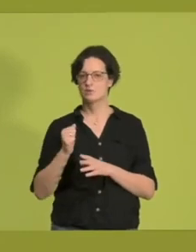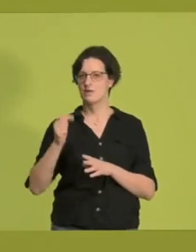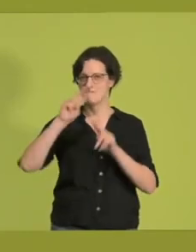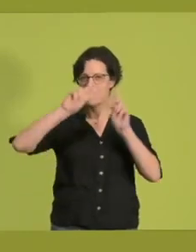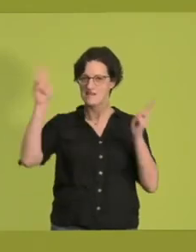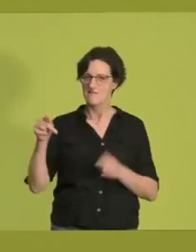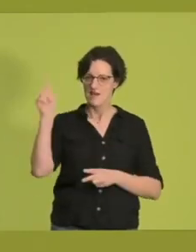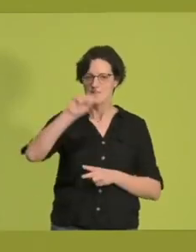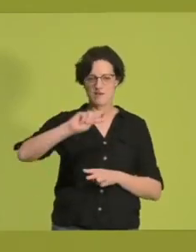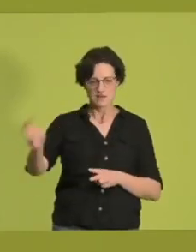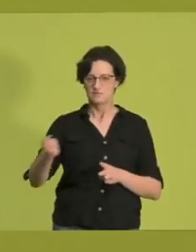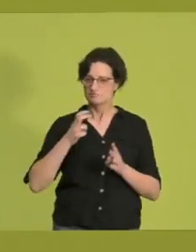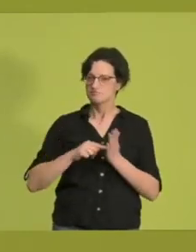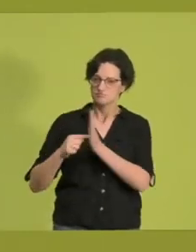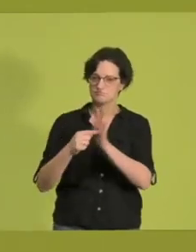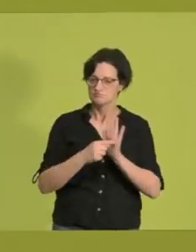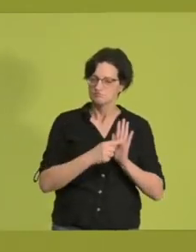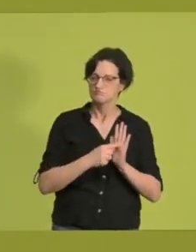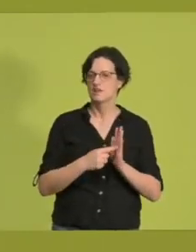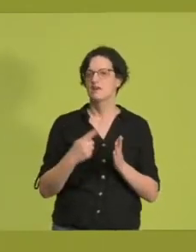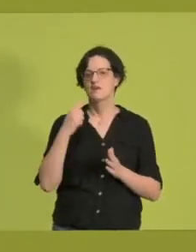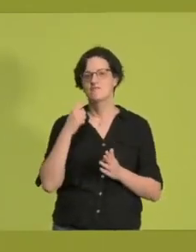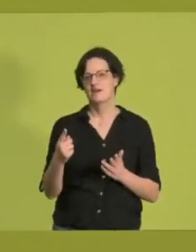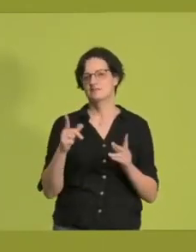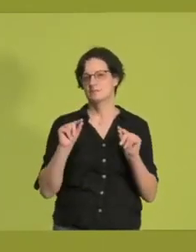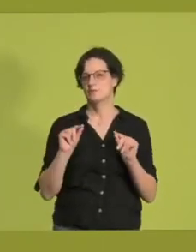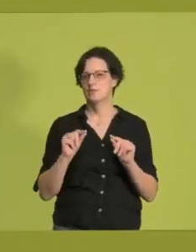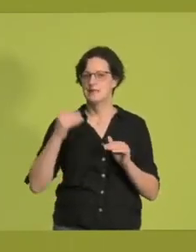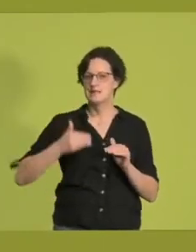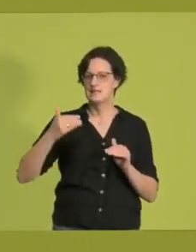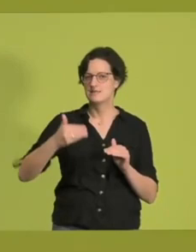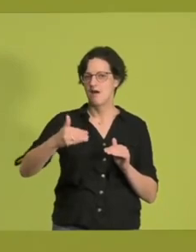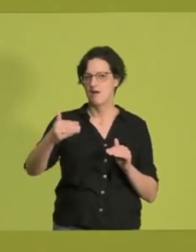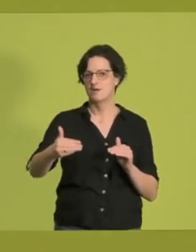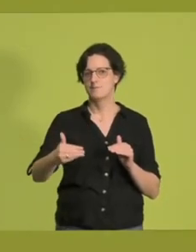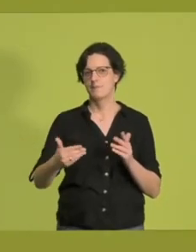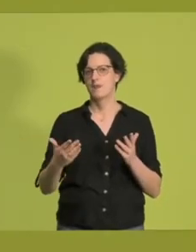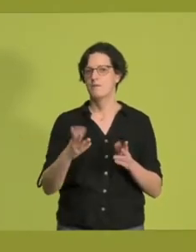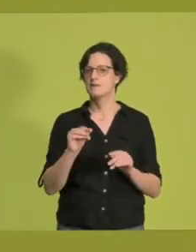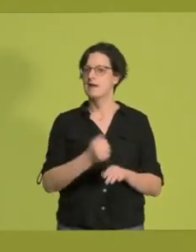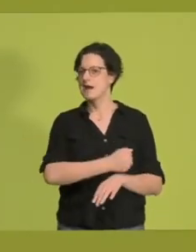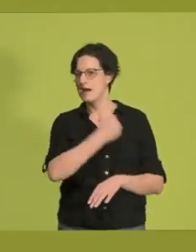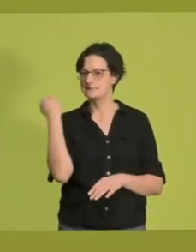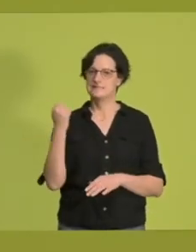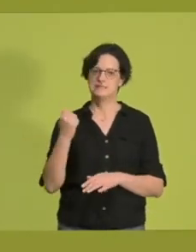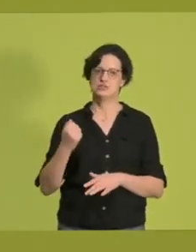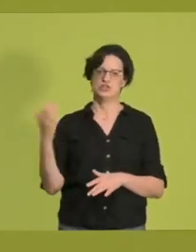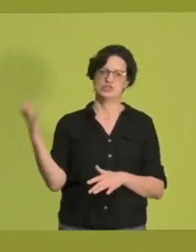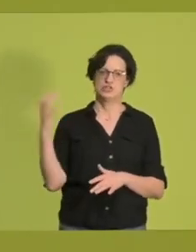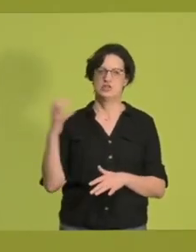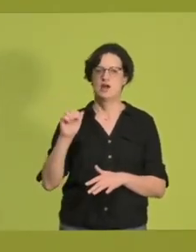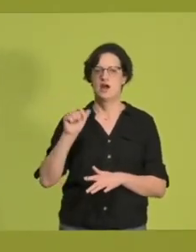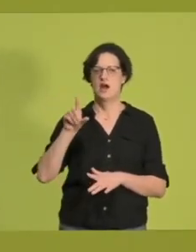Landespolitik setzt. Ich weiß, was es bedeutet, tagtäglich mit der rassistischen Hetze der AfD